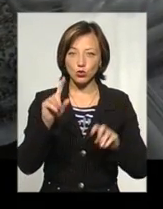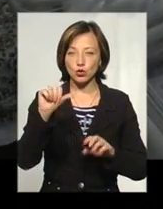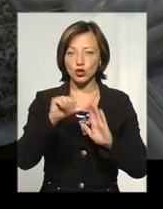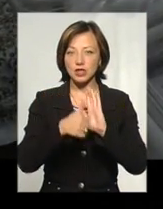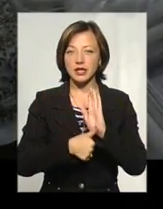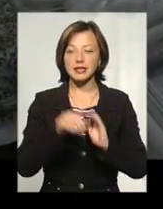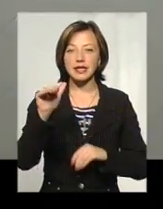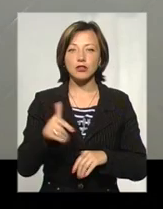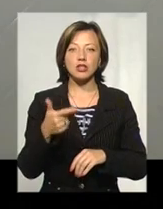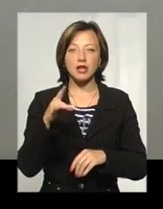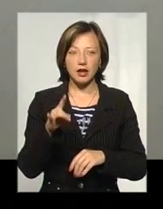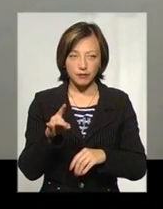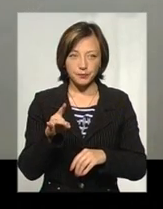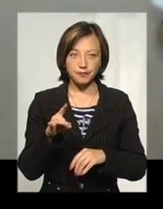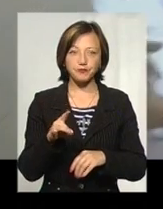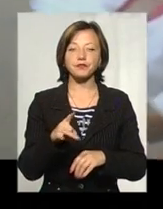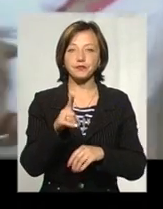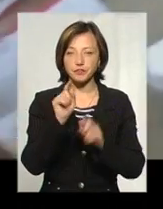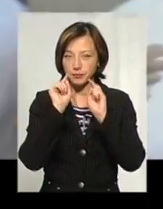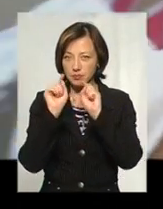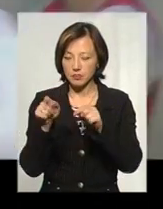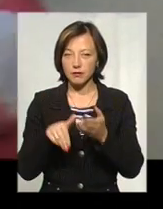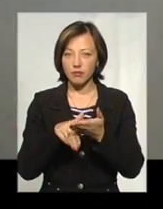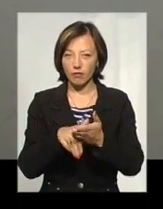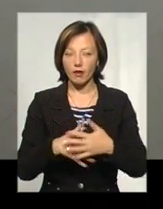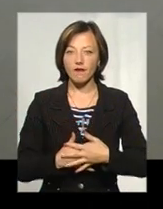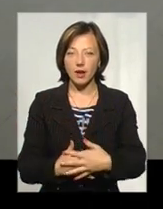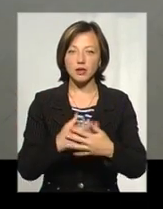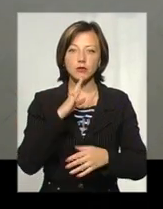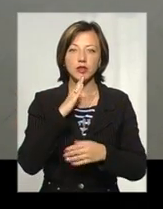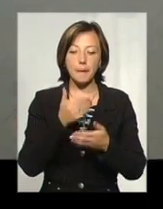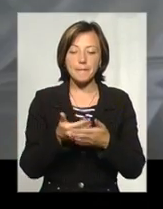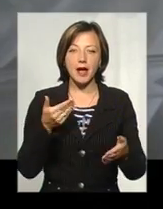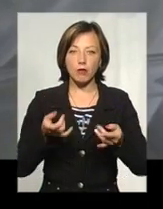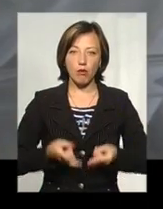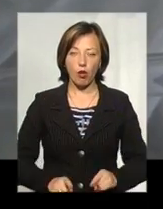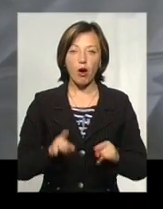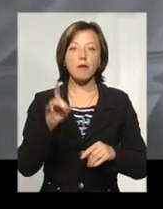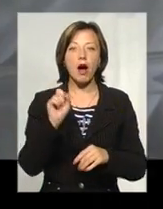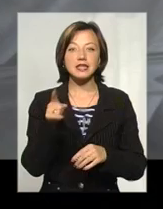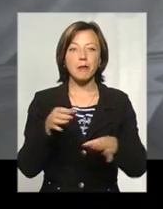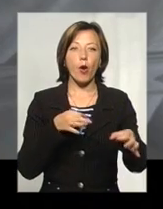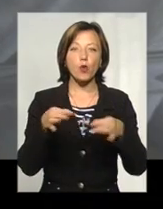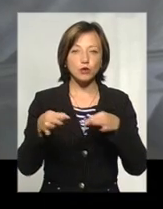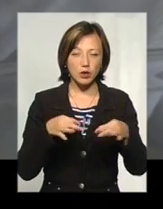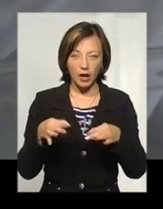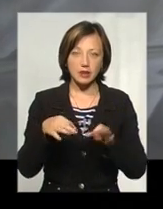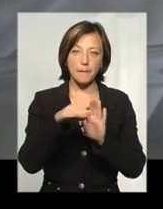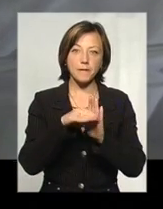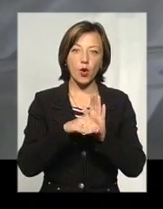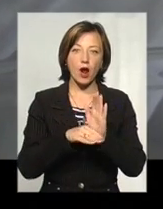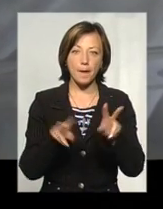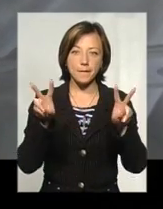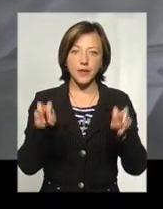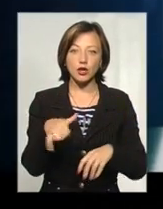гривень в рамках громадських ініціатив вони зосередять на допомогу вагітним жінкам перед пологами, а саме консультації та програму «Сумки